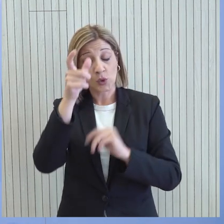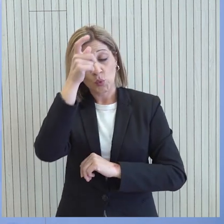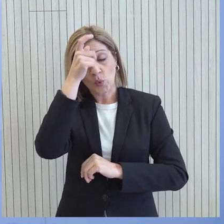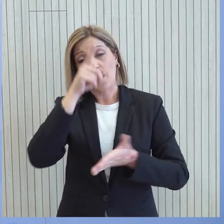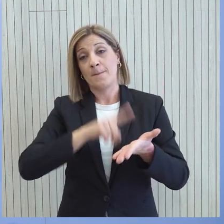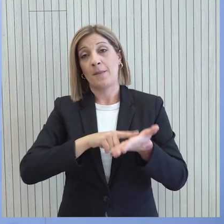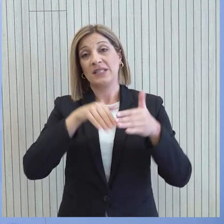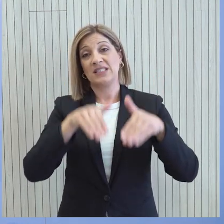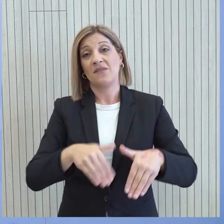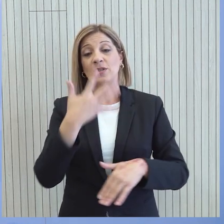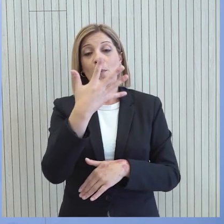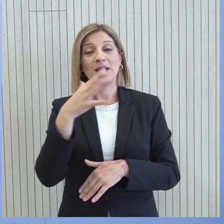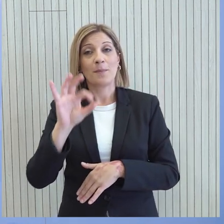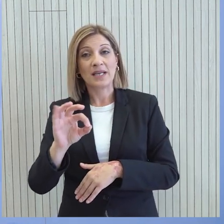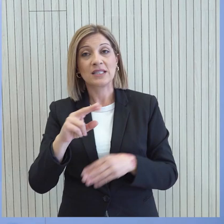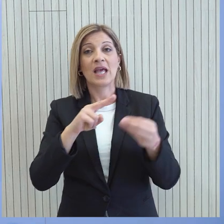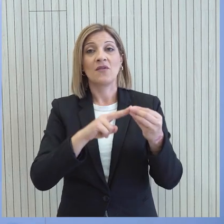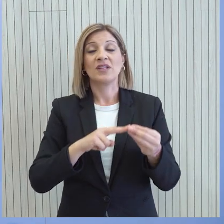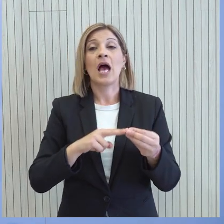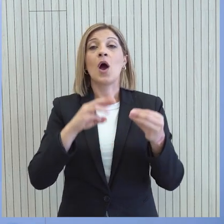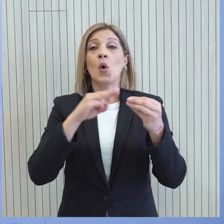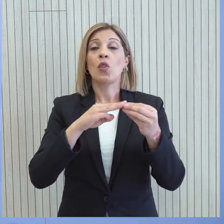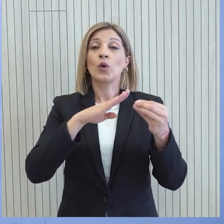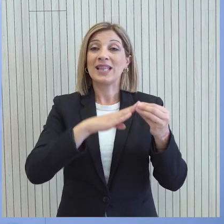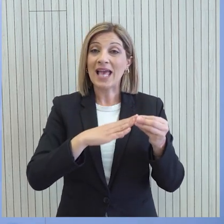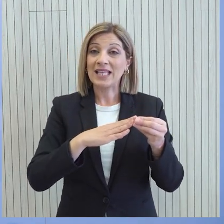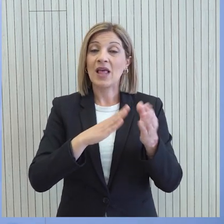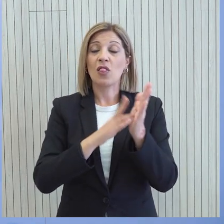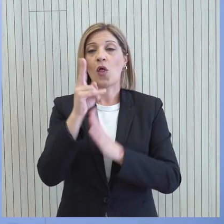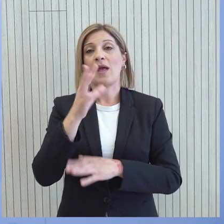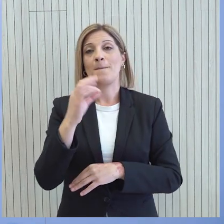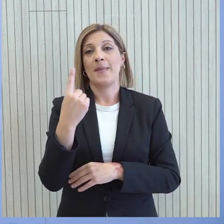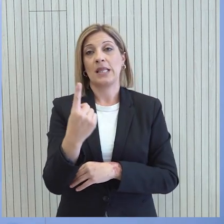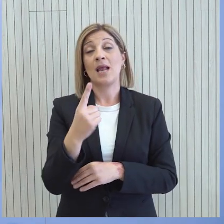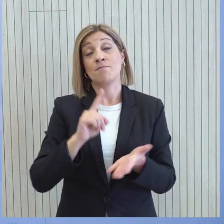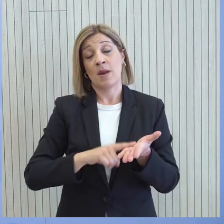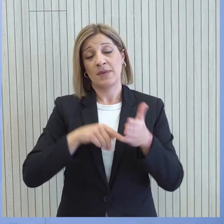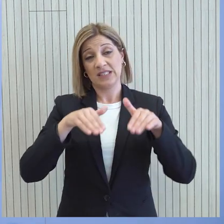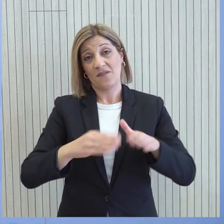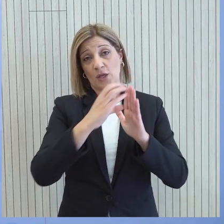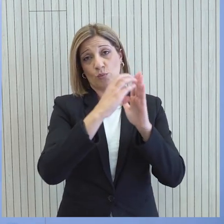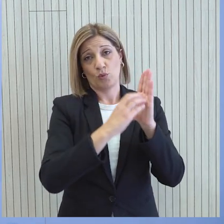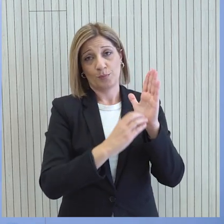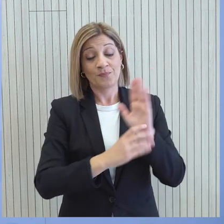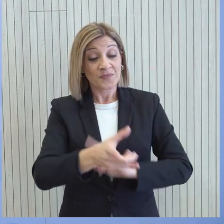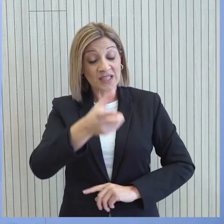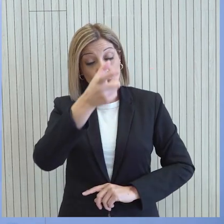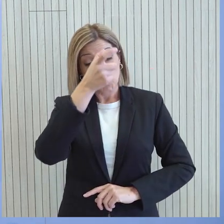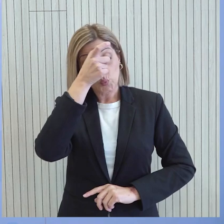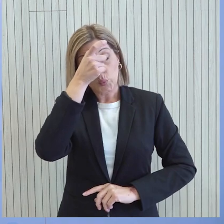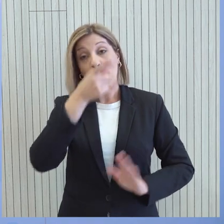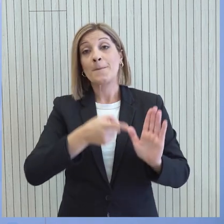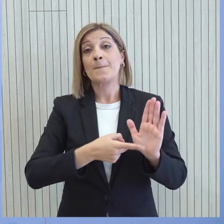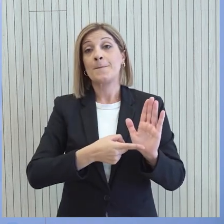ψηφίσματα 550, 789 και 1251. Παράλληλα η Τουρκία καλείται να αποφύγει